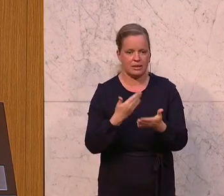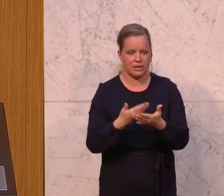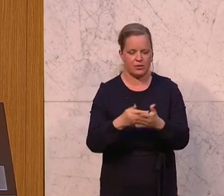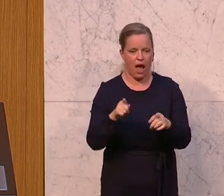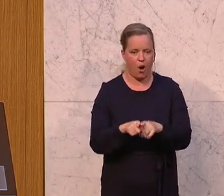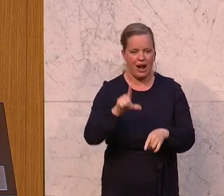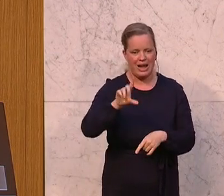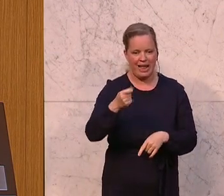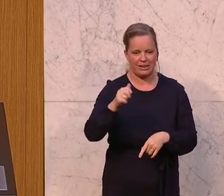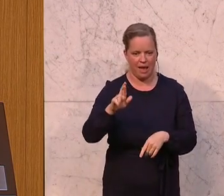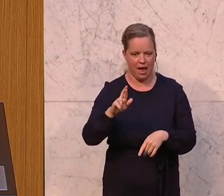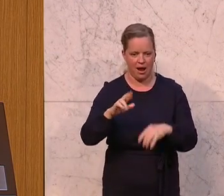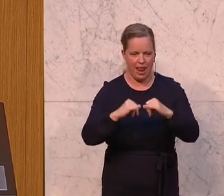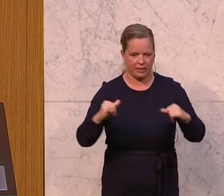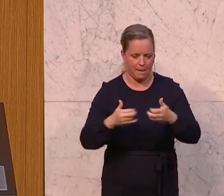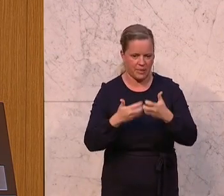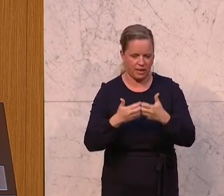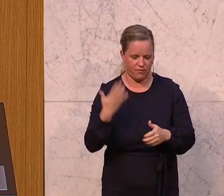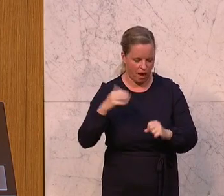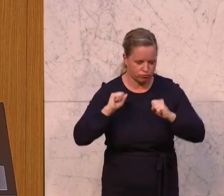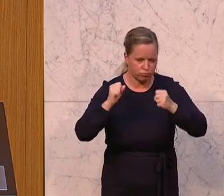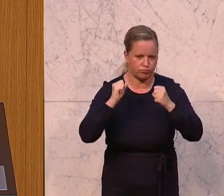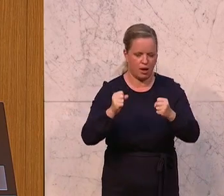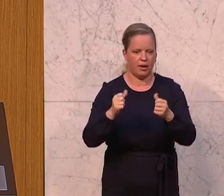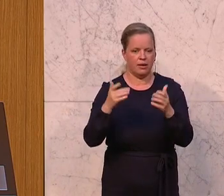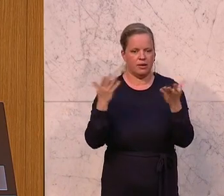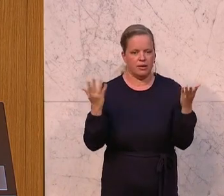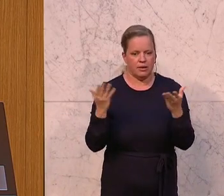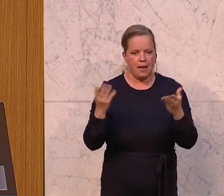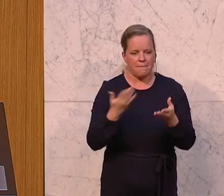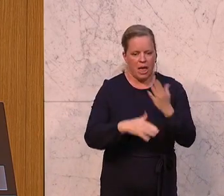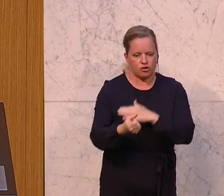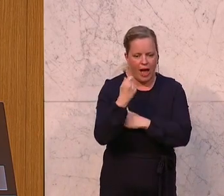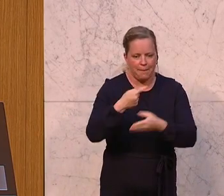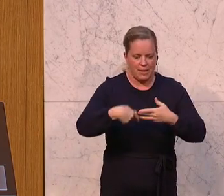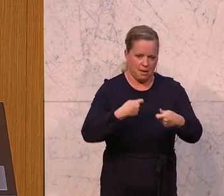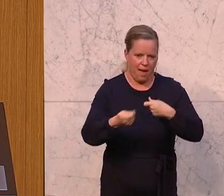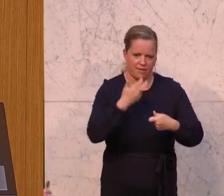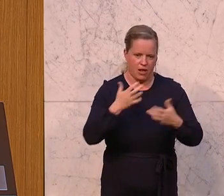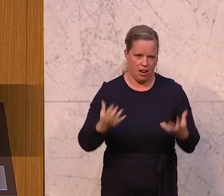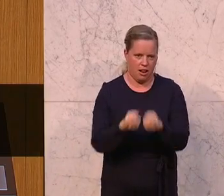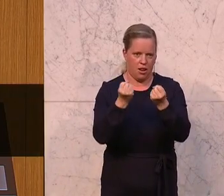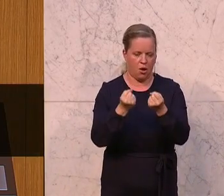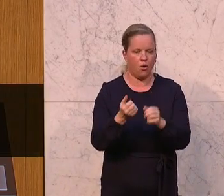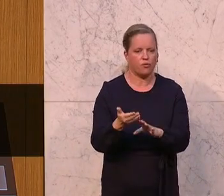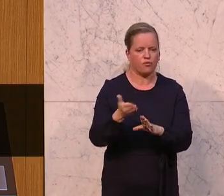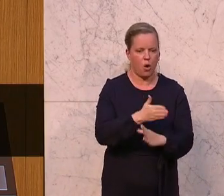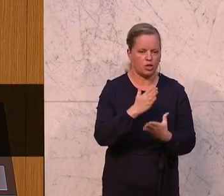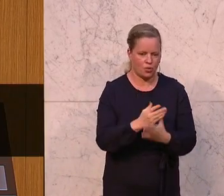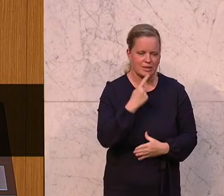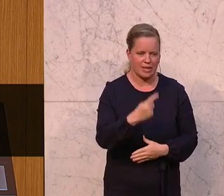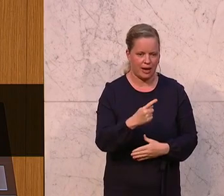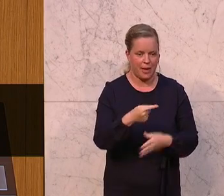Letterbericht so eingesetzt, weil wir einen stärkeren Binnenmarkt schaffen wollen. Und ich habe vorhin schon gesagt, was uns dieser Binnenmarkt